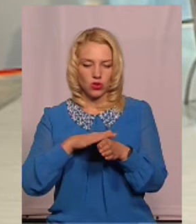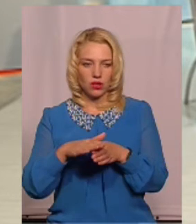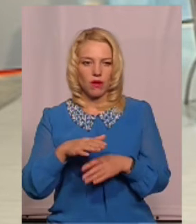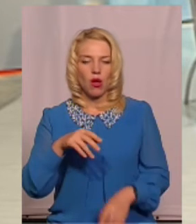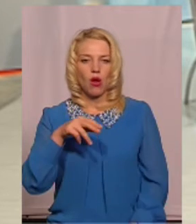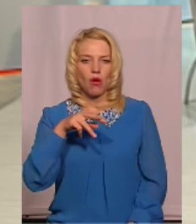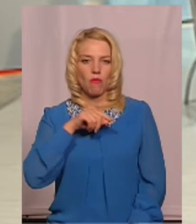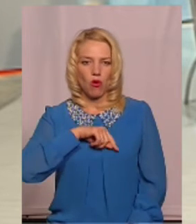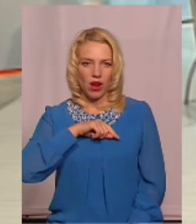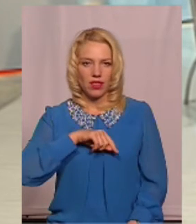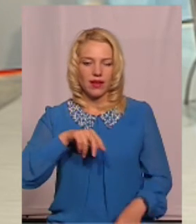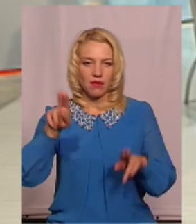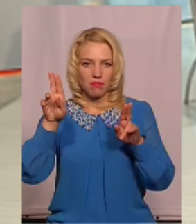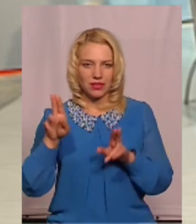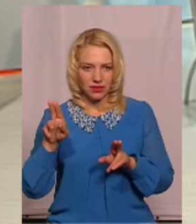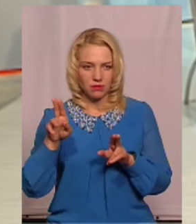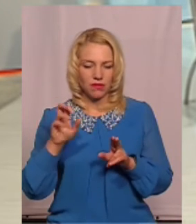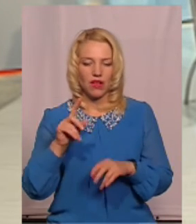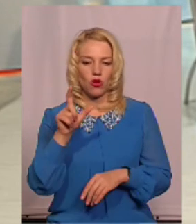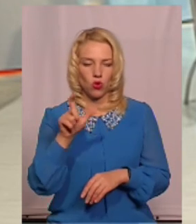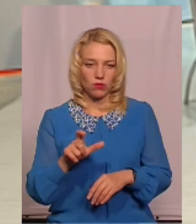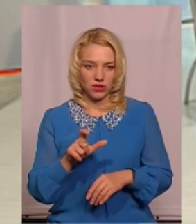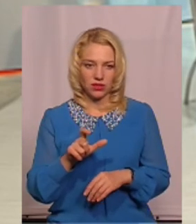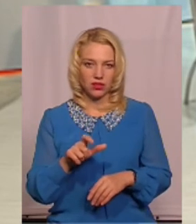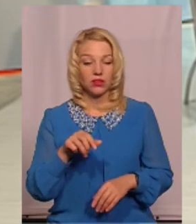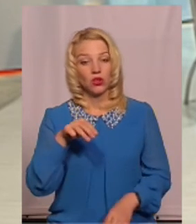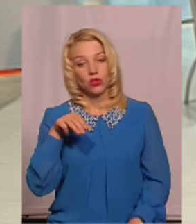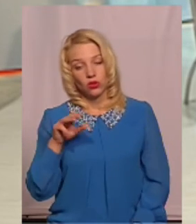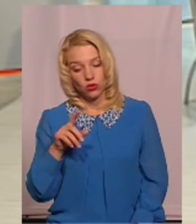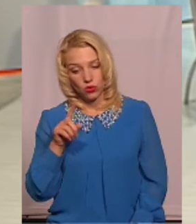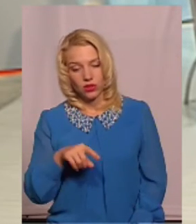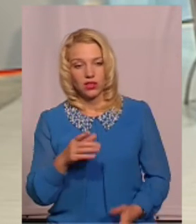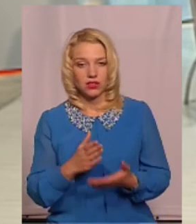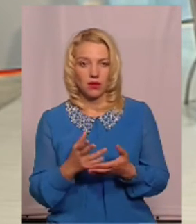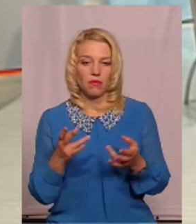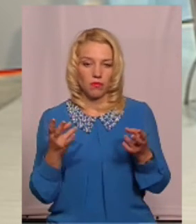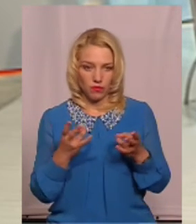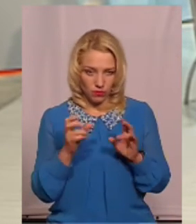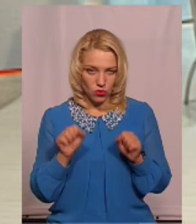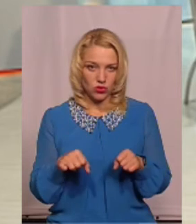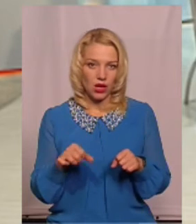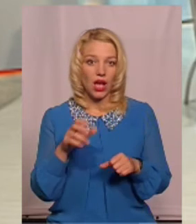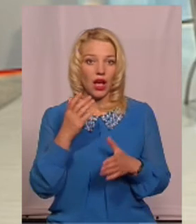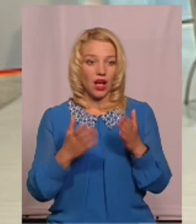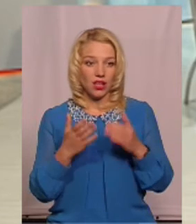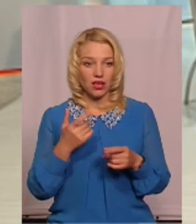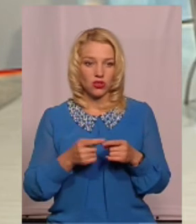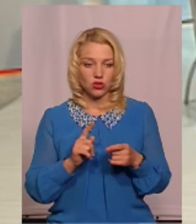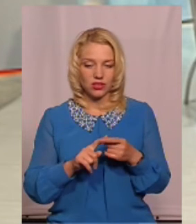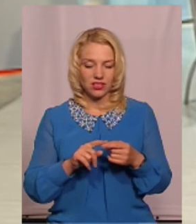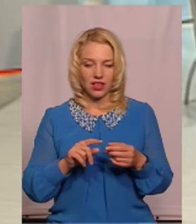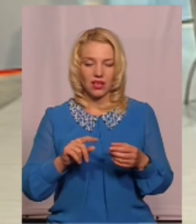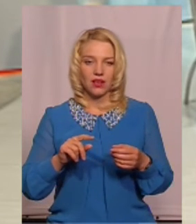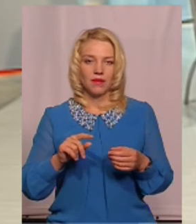моральних принципів, як громадянин, власне, тоді це має місце бути. А якщо це просто викралення інформації,